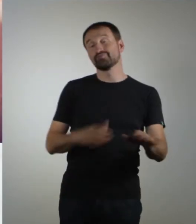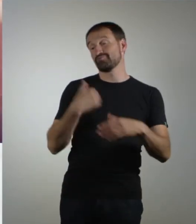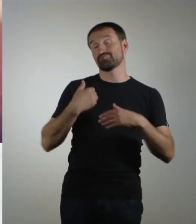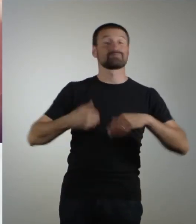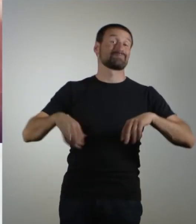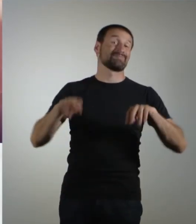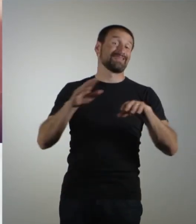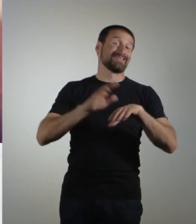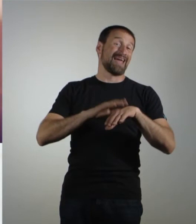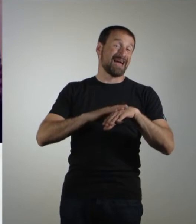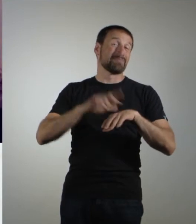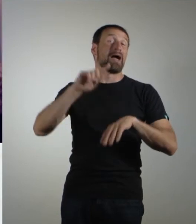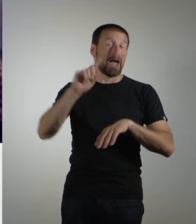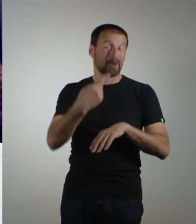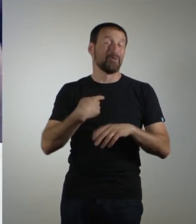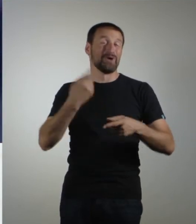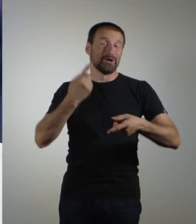Wir haben den Namen recycelt.